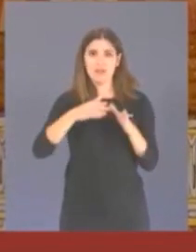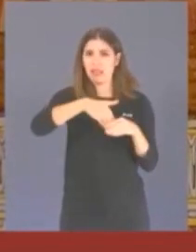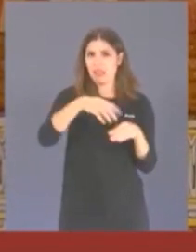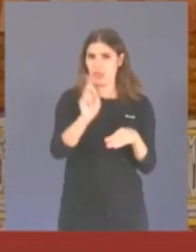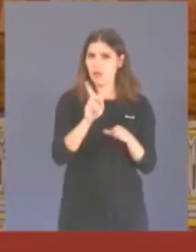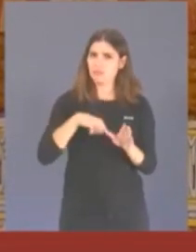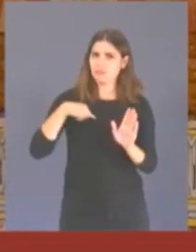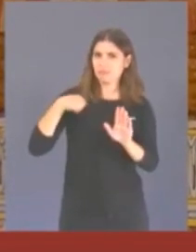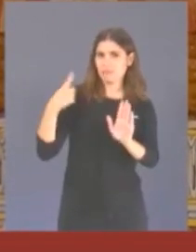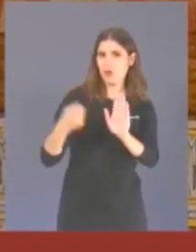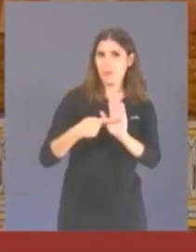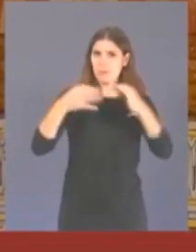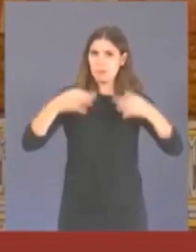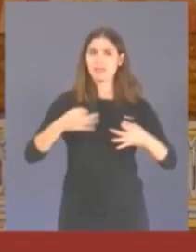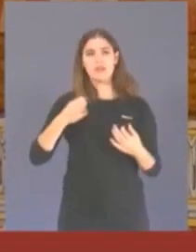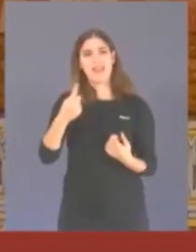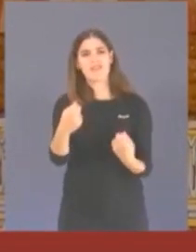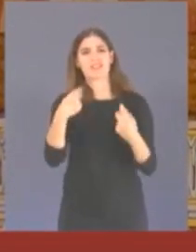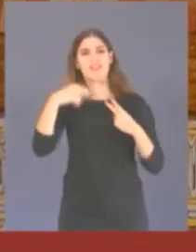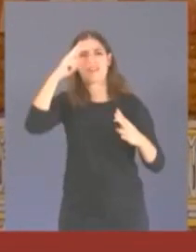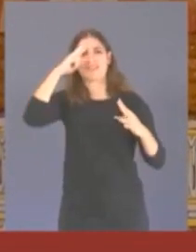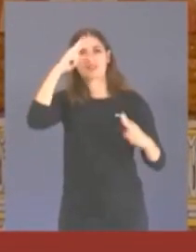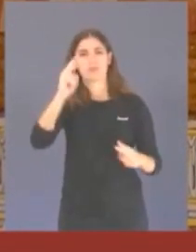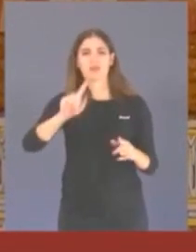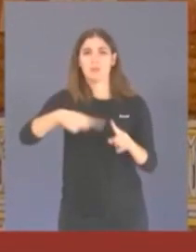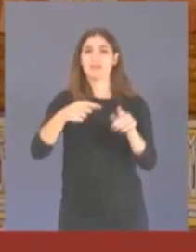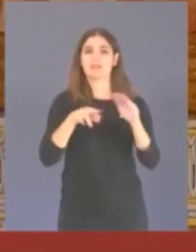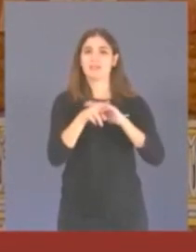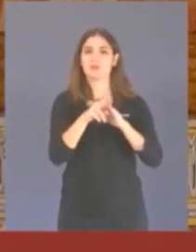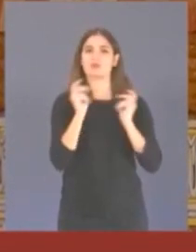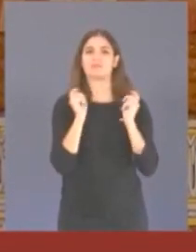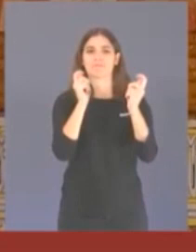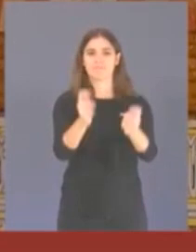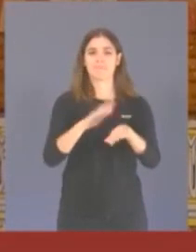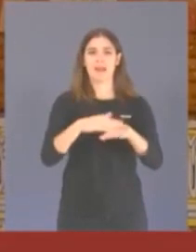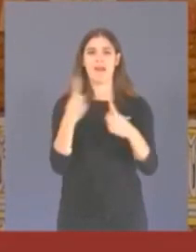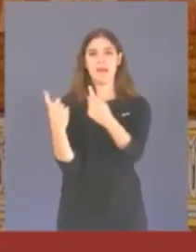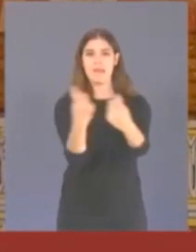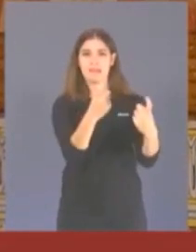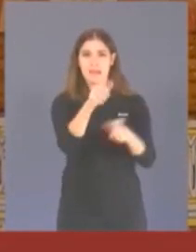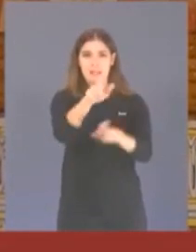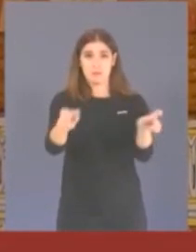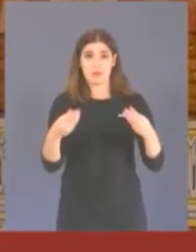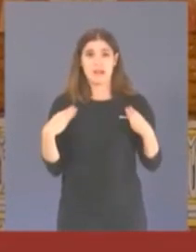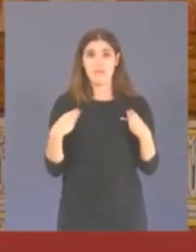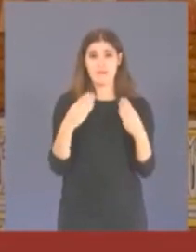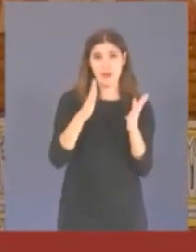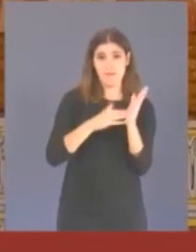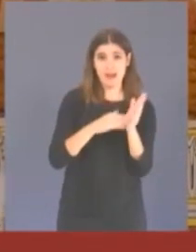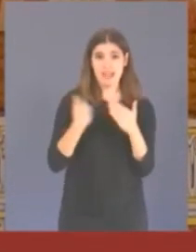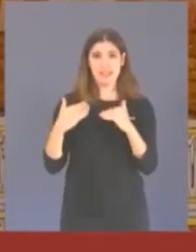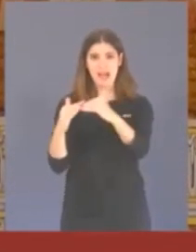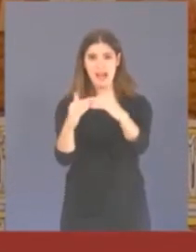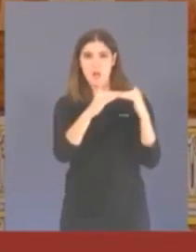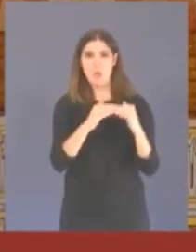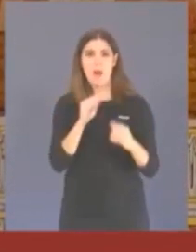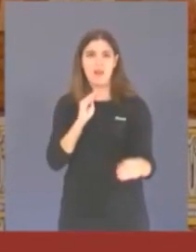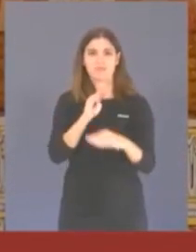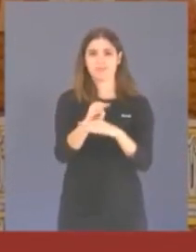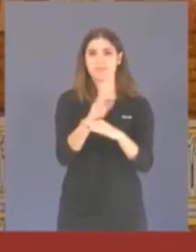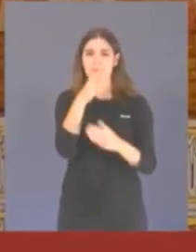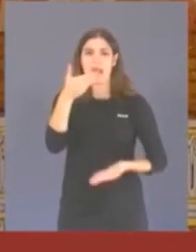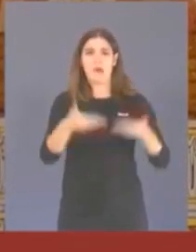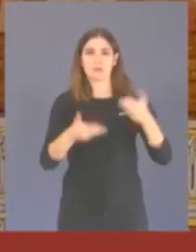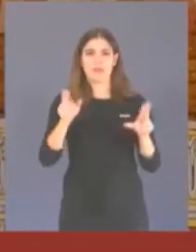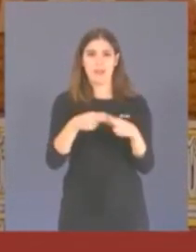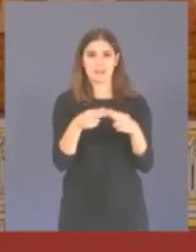requereix el respecte i els recursos per atendre totes les necessitats de les valencianes i valencians, en igualtat i amb justícia